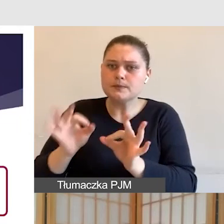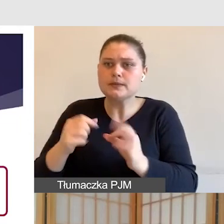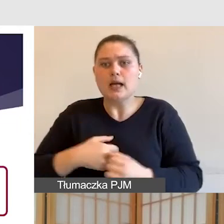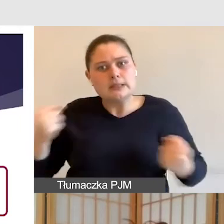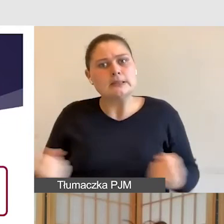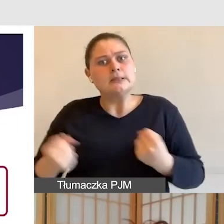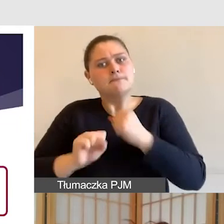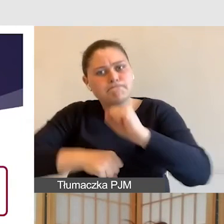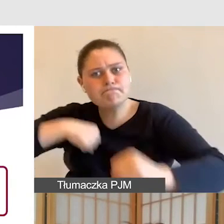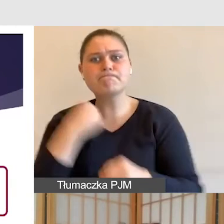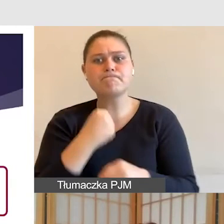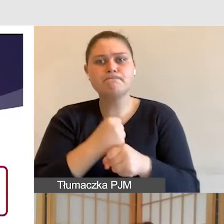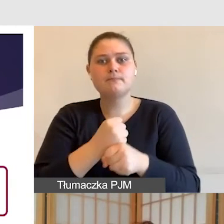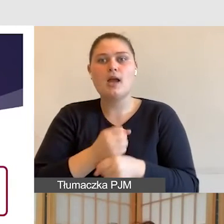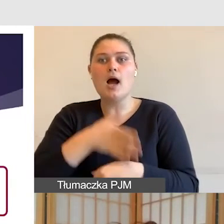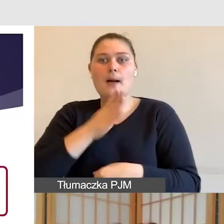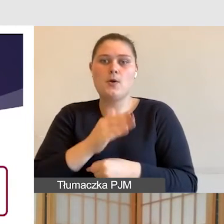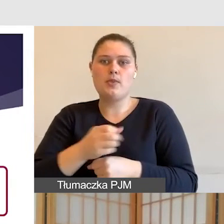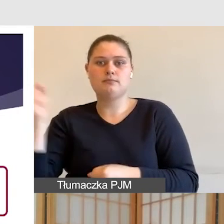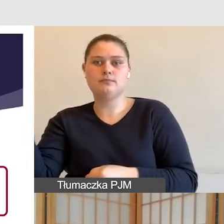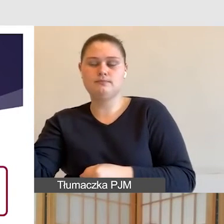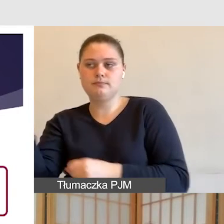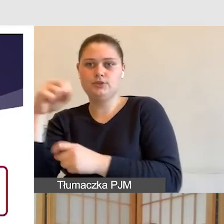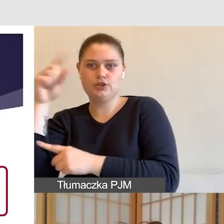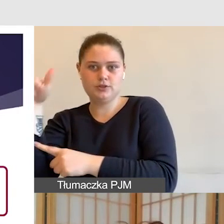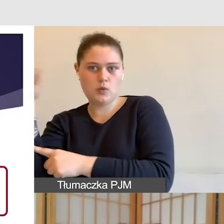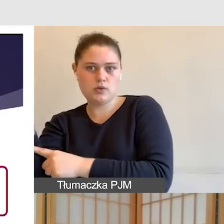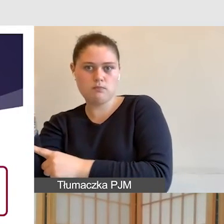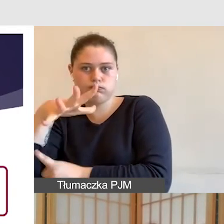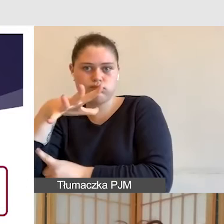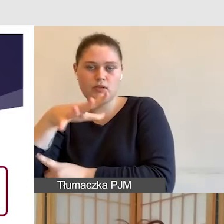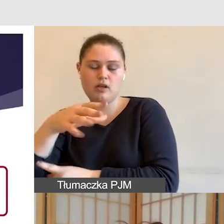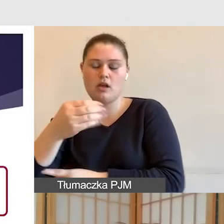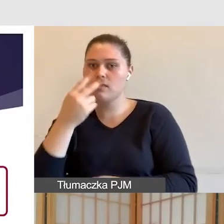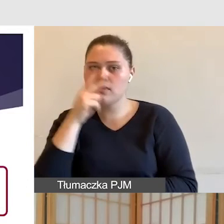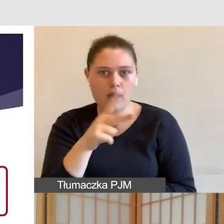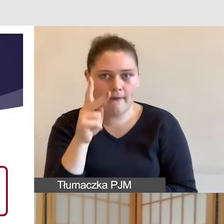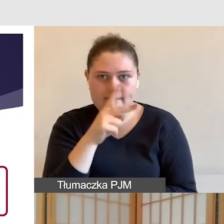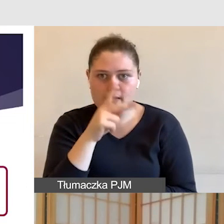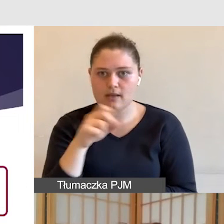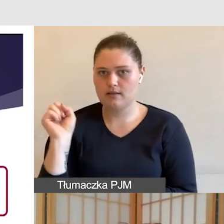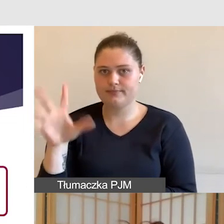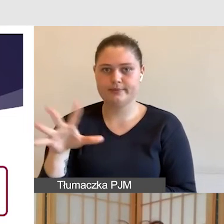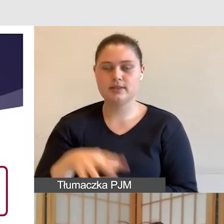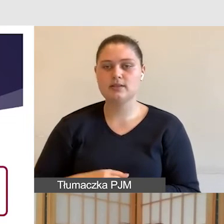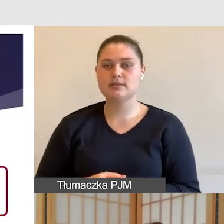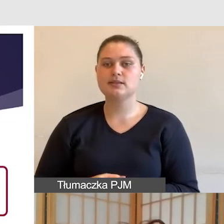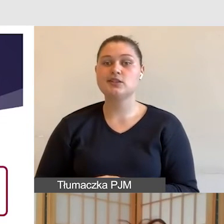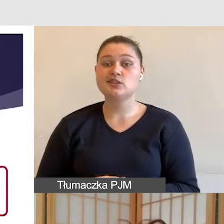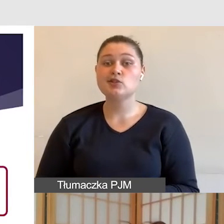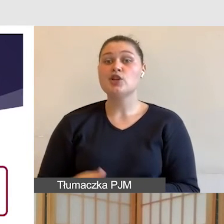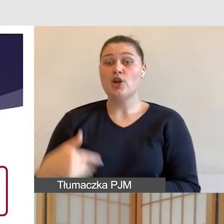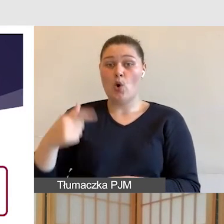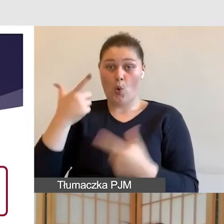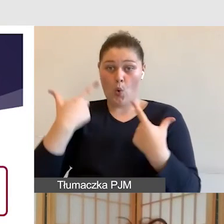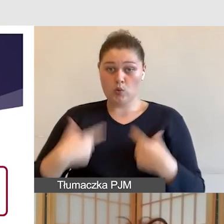elementów naszego wykładu i prezentacji, no to nie będą się czuli komfortowo i będą niezadowoleni. Poczują się